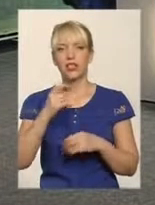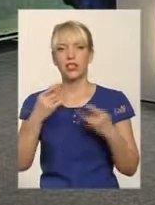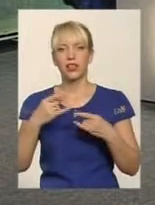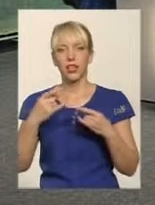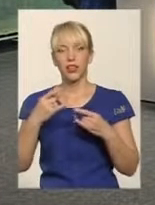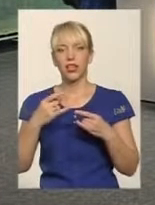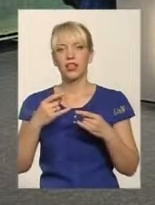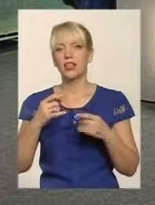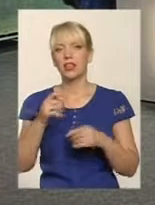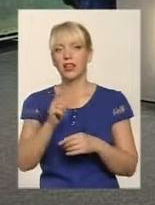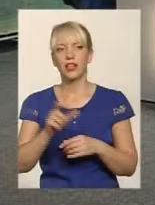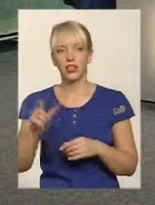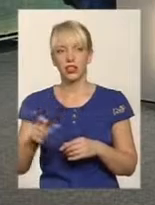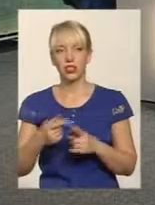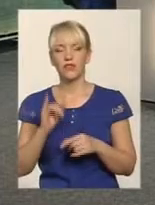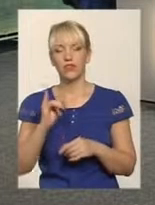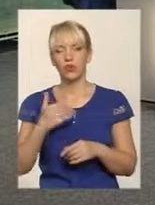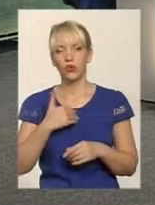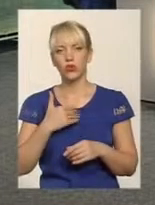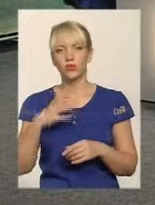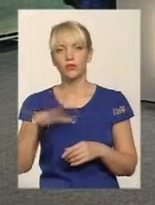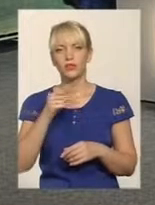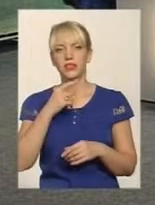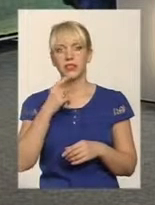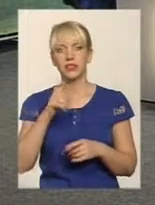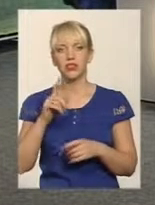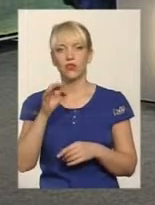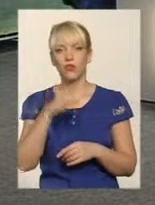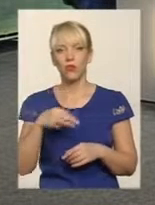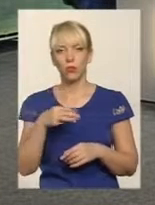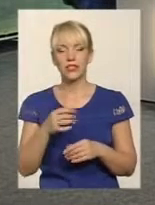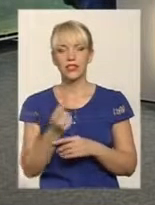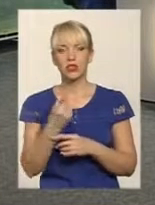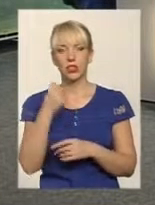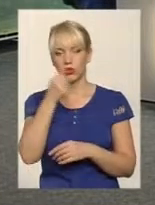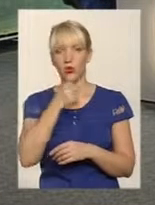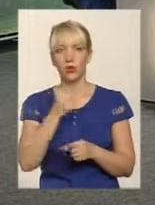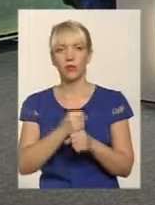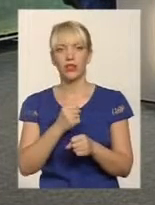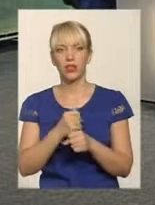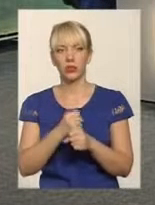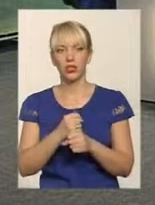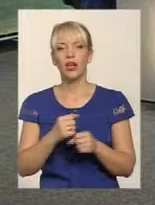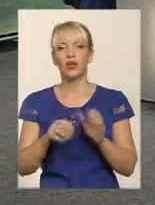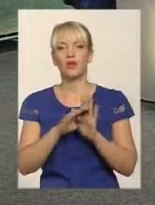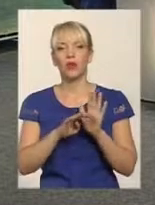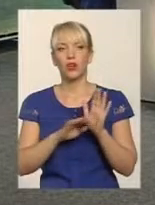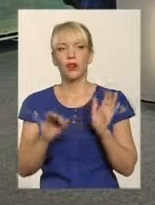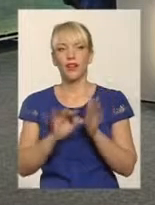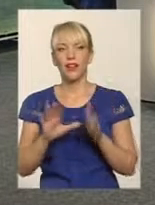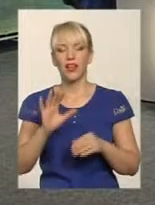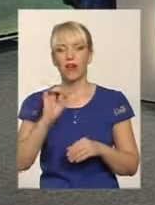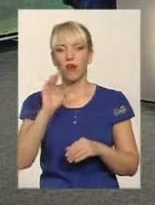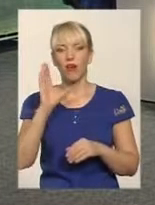телеглядачів цієї передачі. І хочу сказати, що в області з 2011 року діє регіональна програма енергоефективності